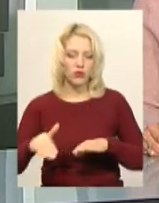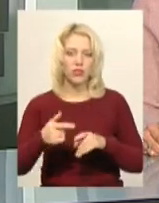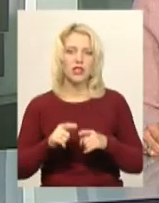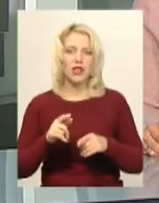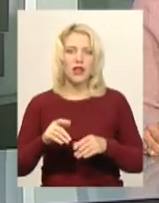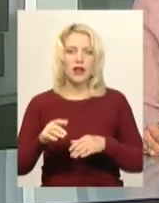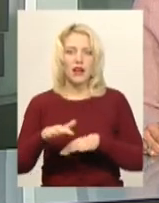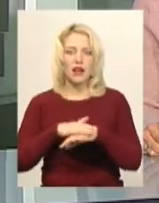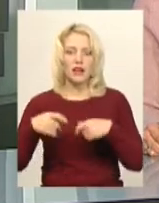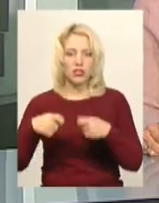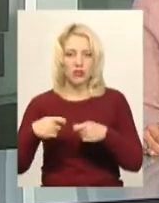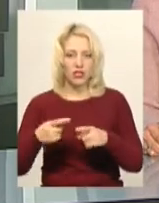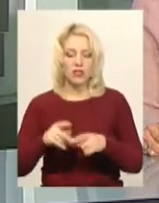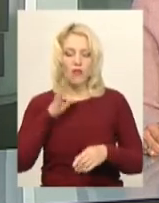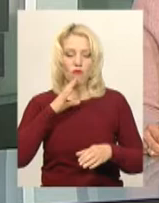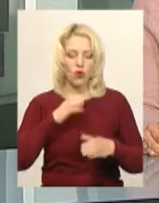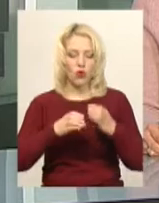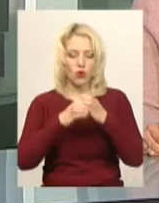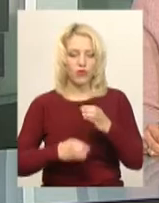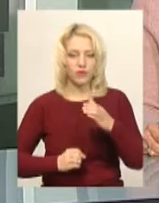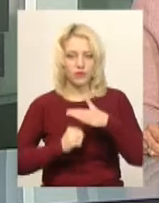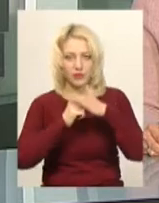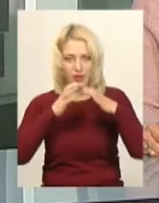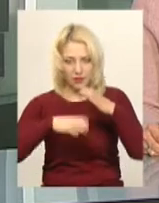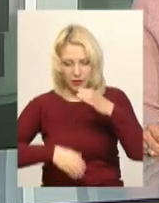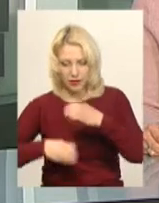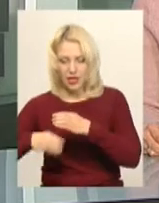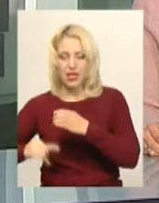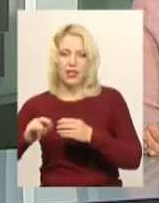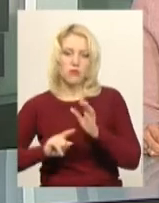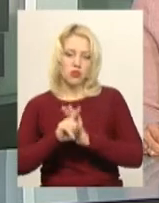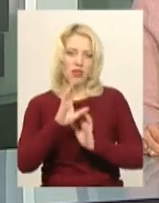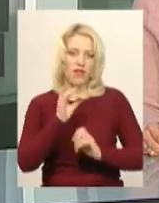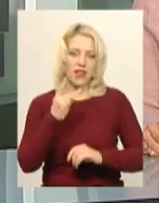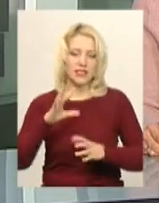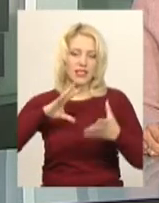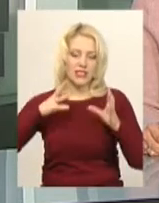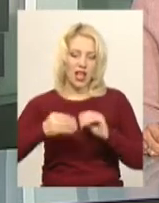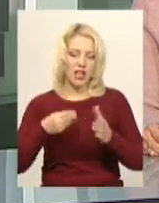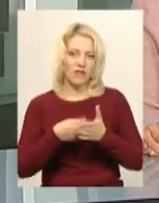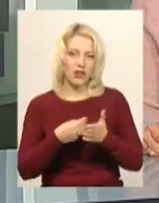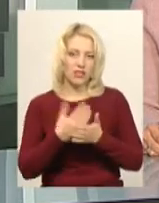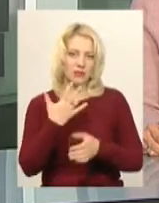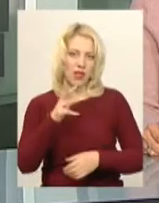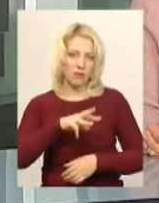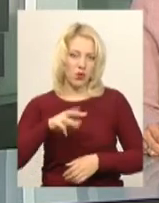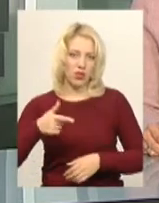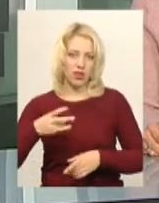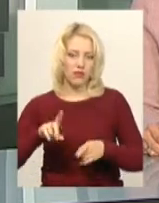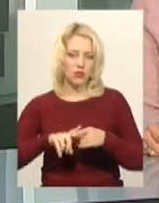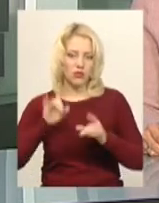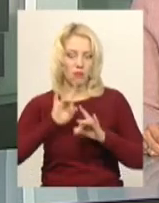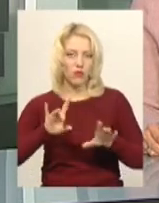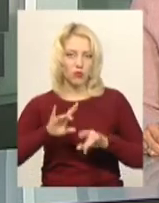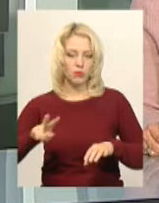Роботи з будівництва напірної каналізації та водогону розпочали у вересні. Їх загальна кошторисна вартість – 5 мільйонів гривень. Про це